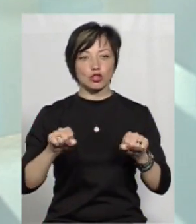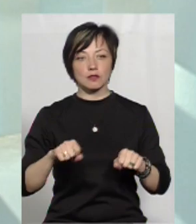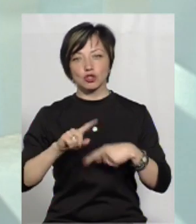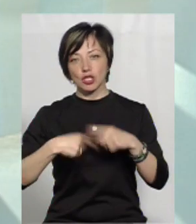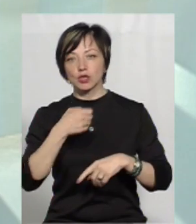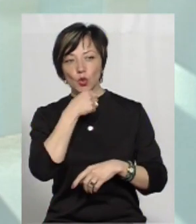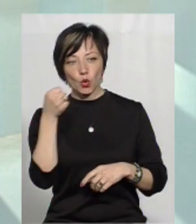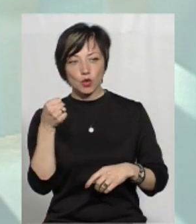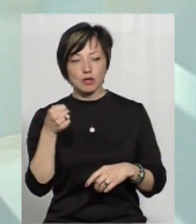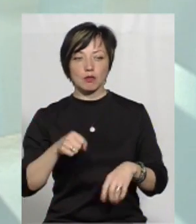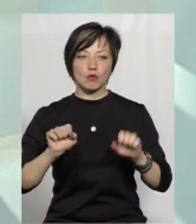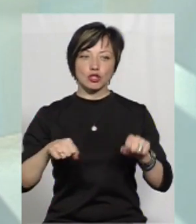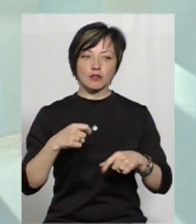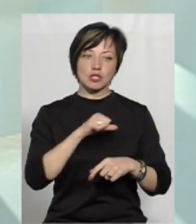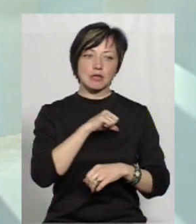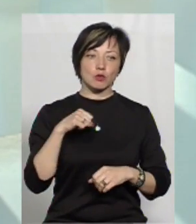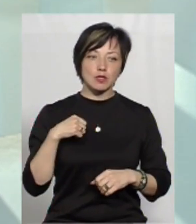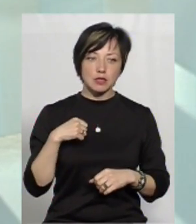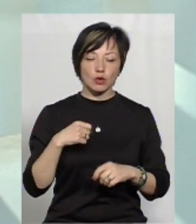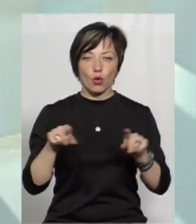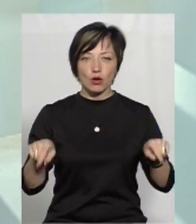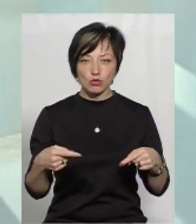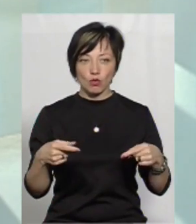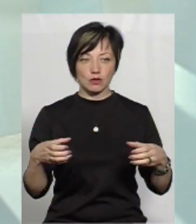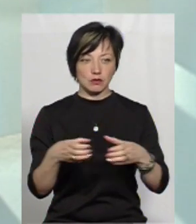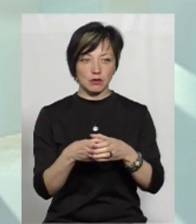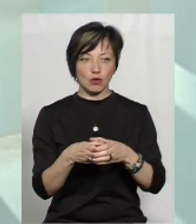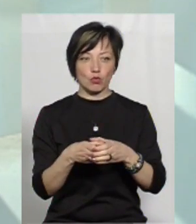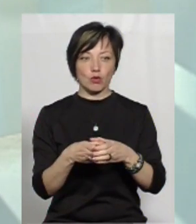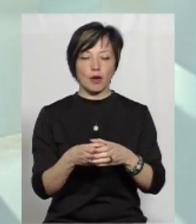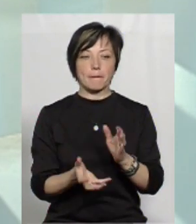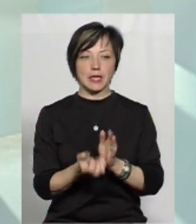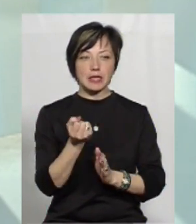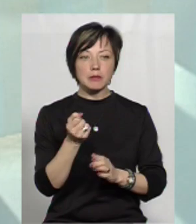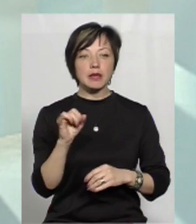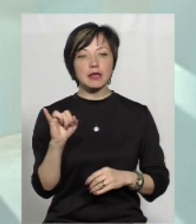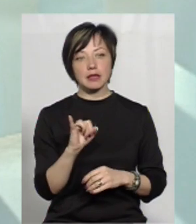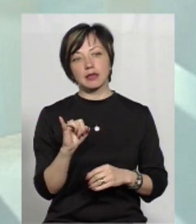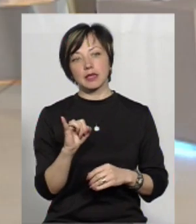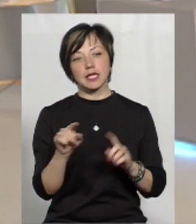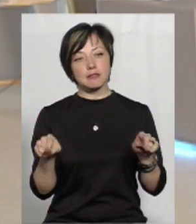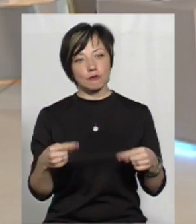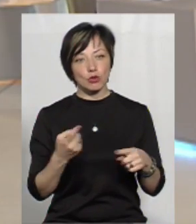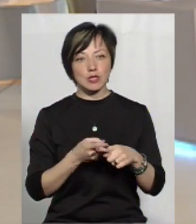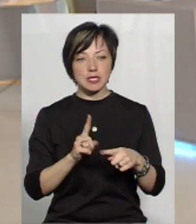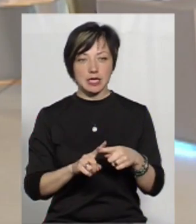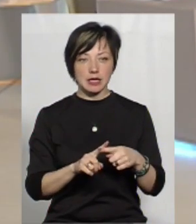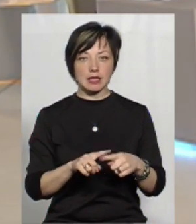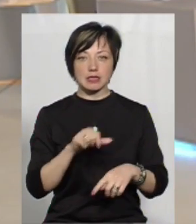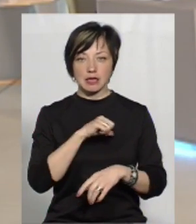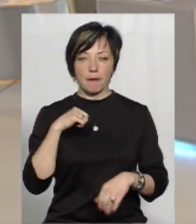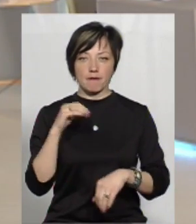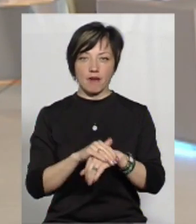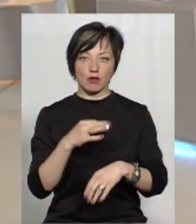можливо, через дорослих, можливо, самостійно організовуючи, знову ж таки, якусь групу підтримки і створюючи оцей сам